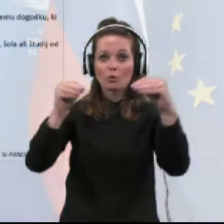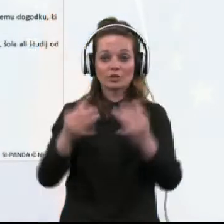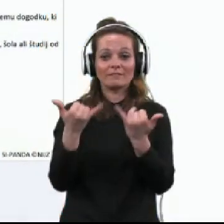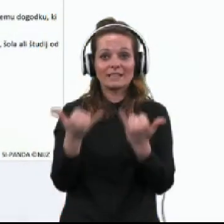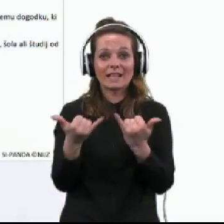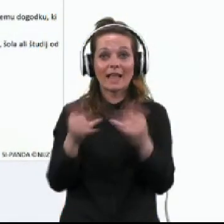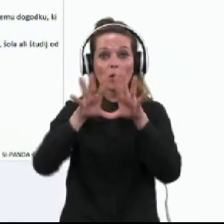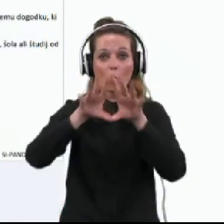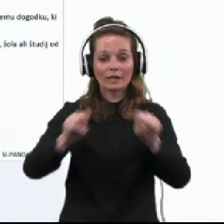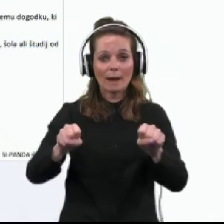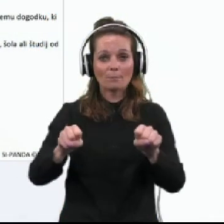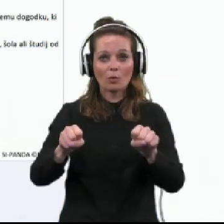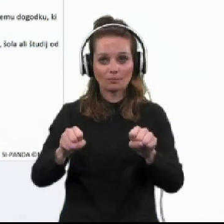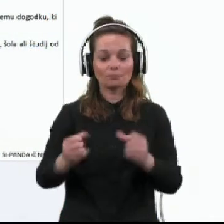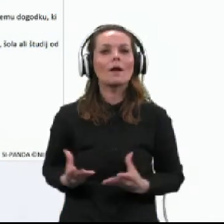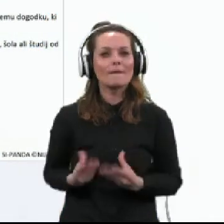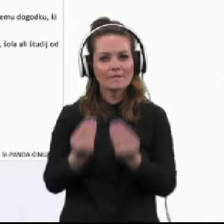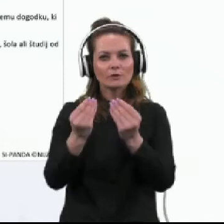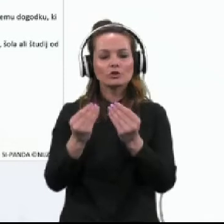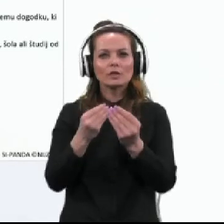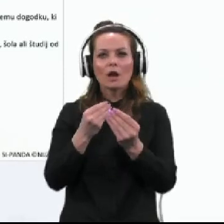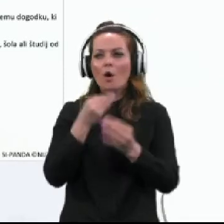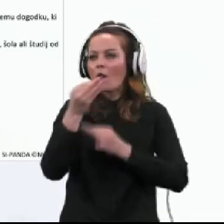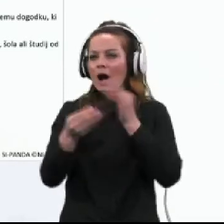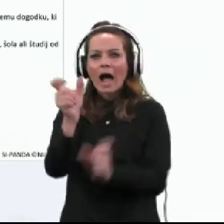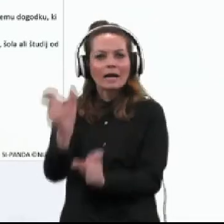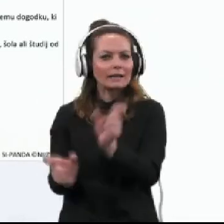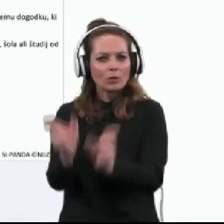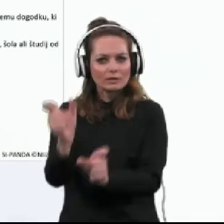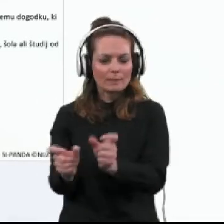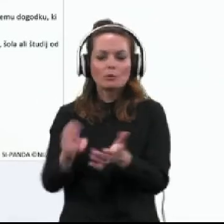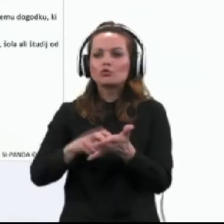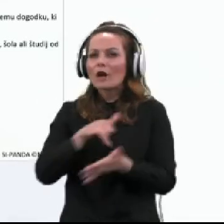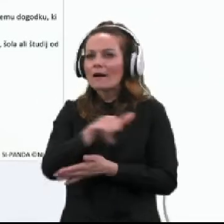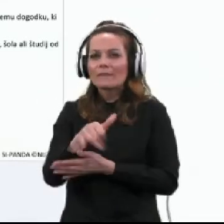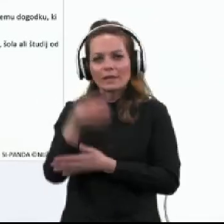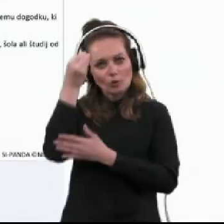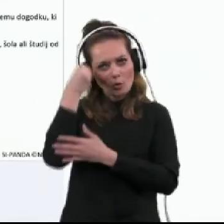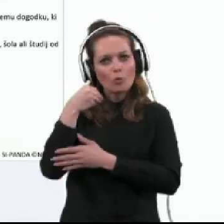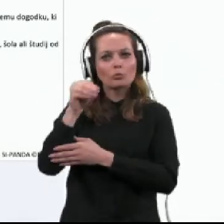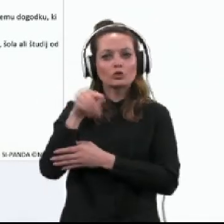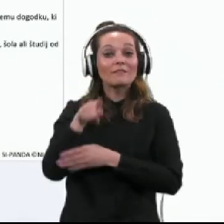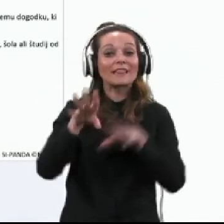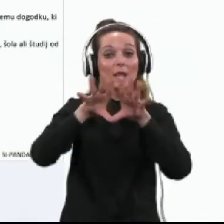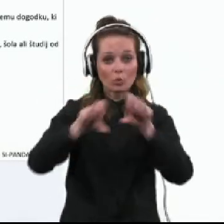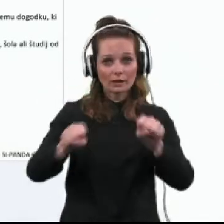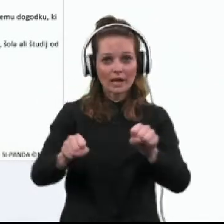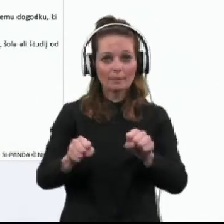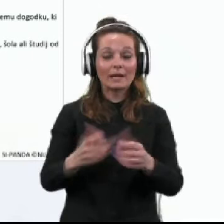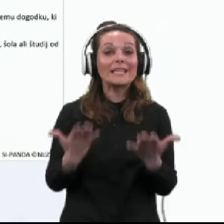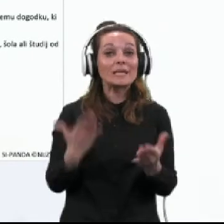trenutnih ukrepov, večina anketiranih oseb še vedno upošteva predpisane ukrepe in